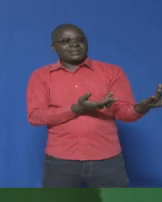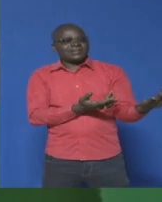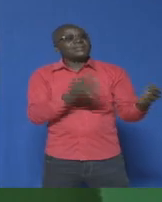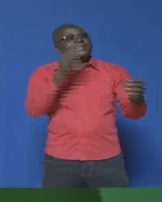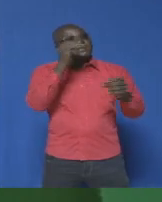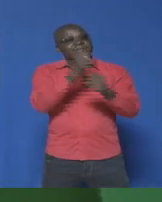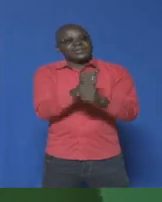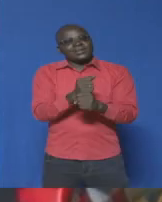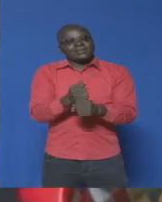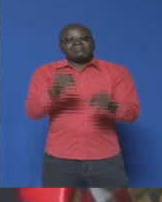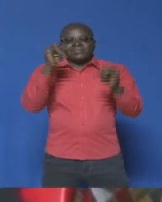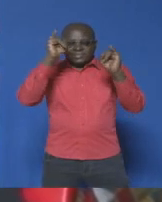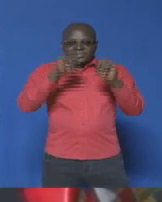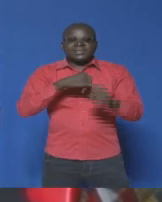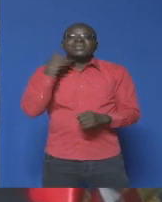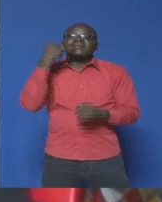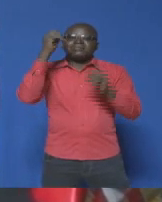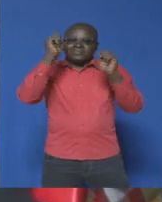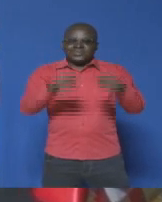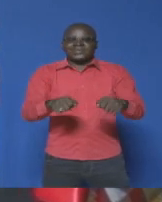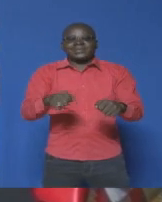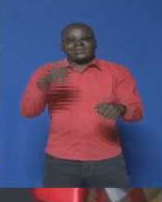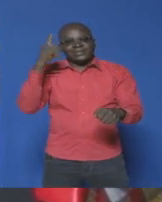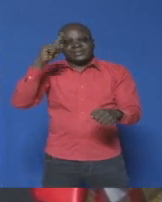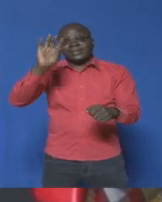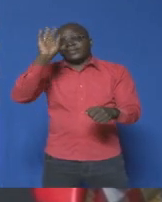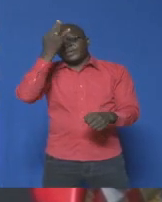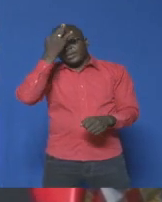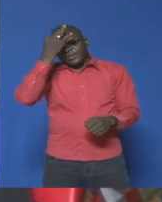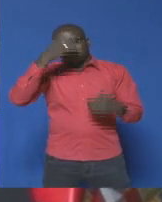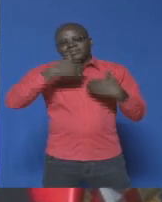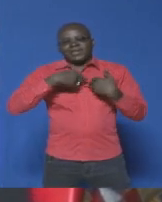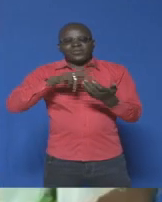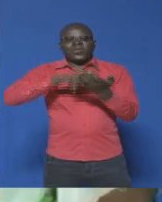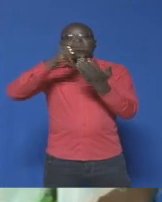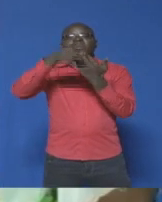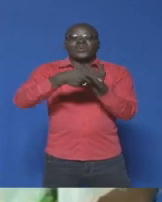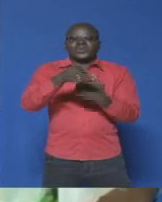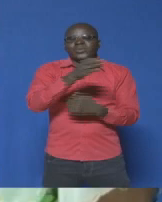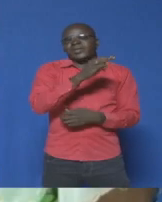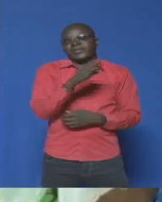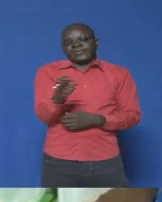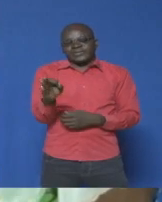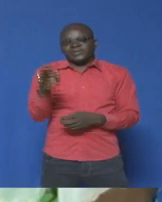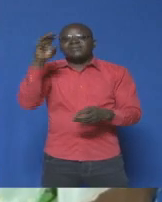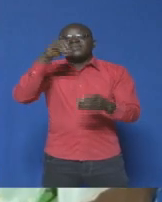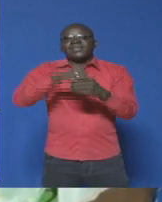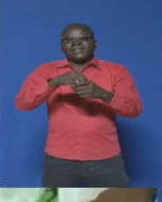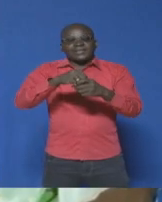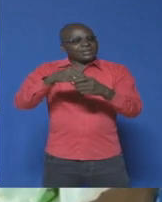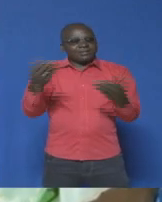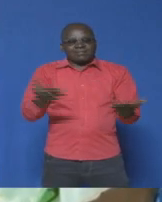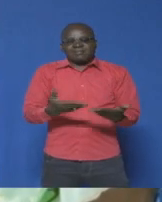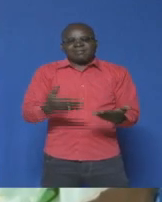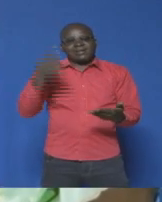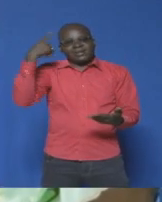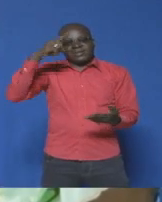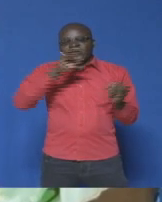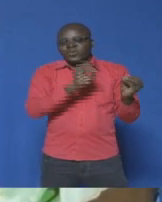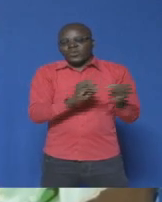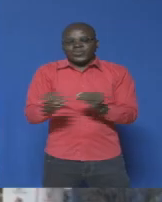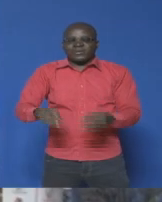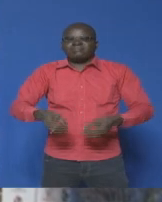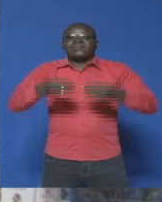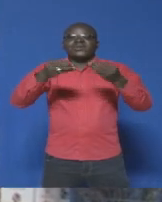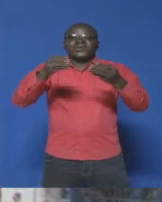L'impossible devient possible », la Flap C envisage même des projets au Burkina. Dans l'immédiat, il s'agit notamment d'une opération de dons de sang